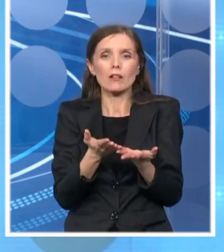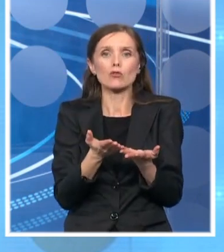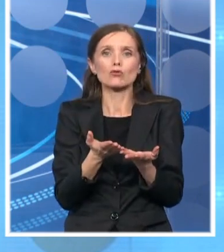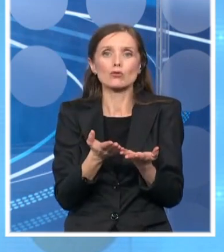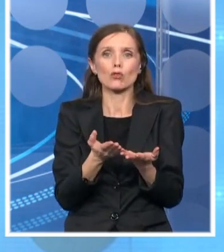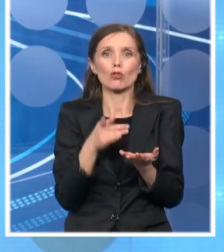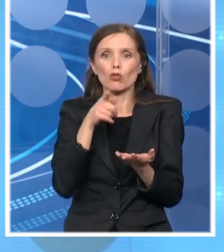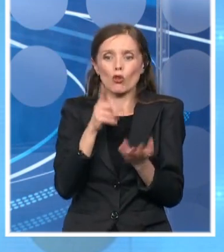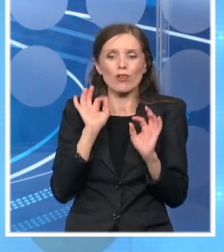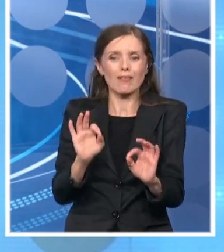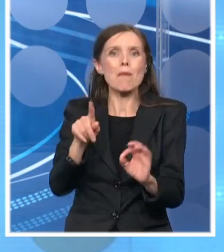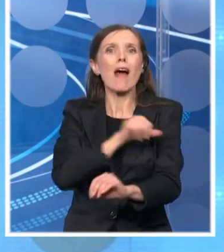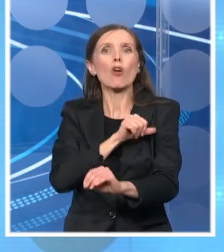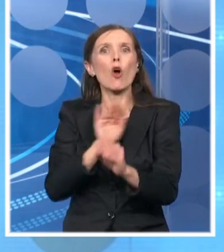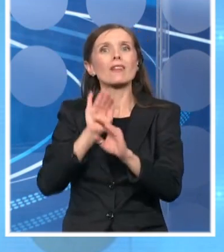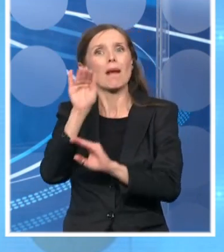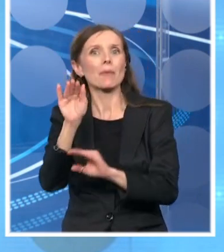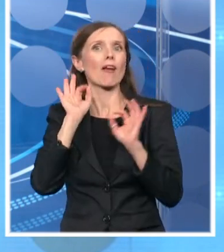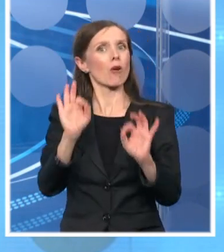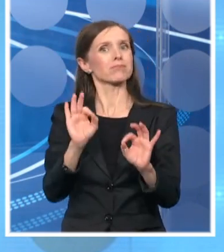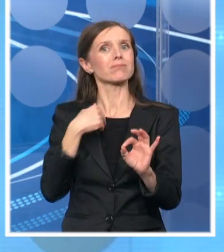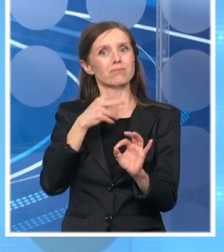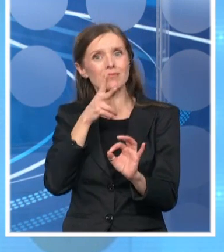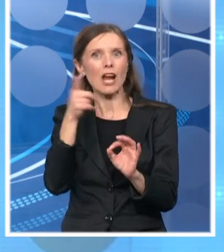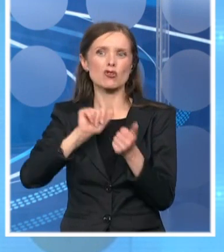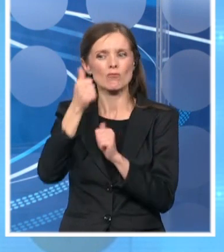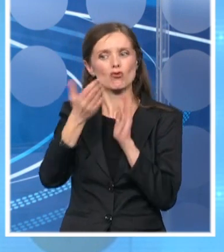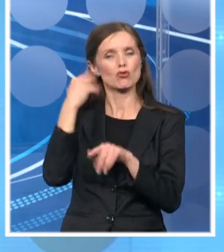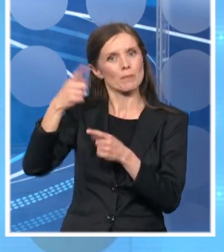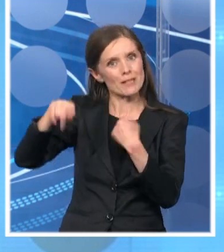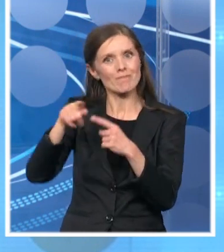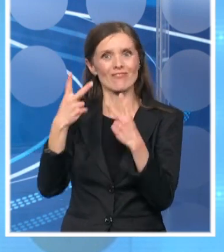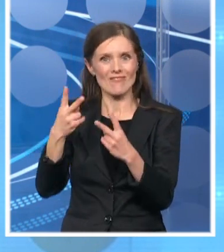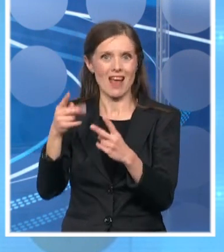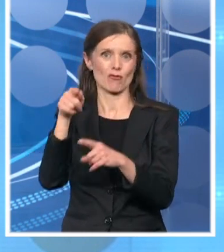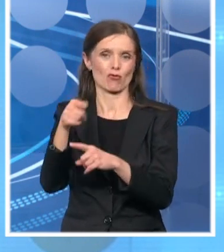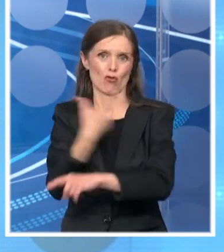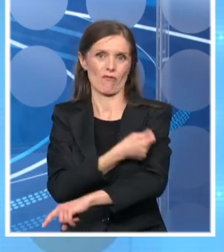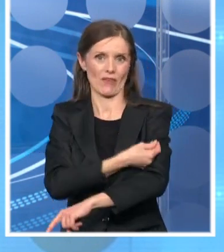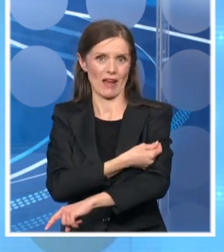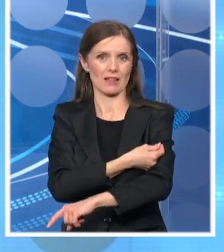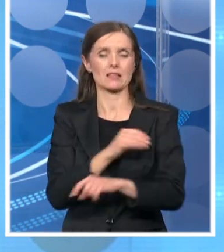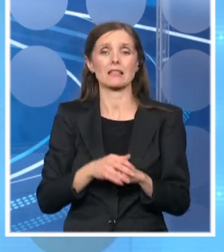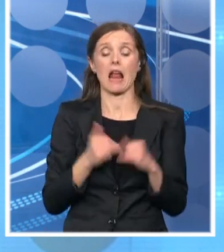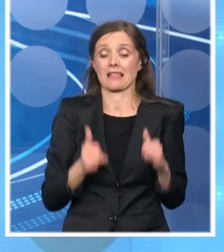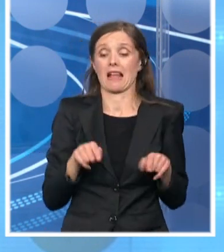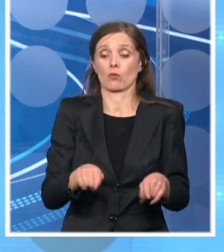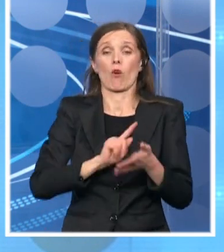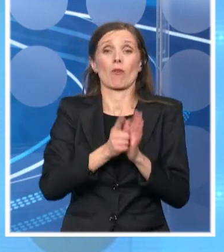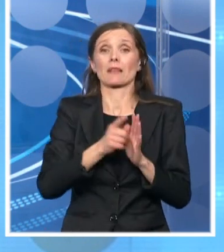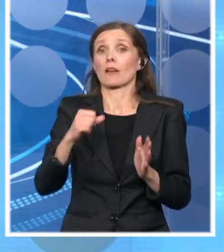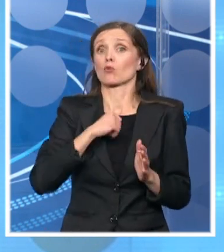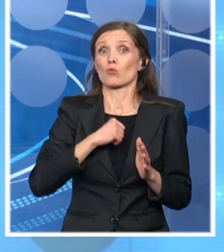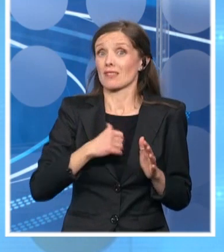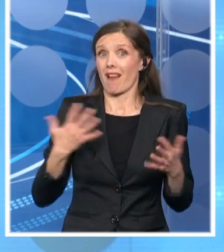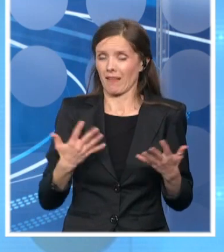prioritetne grupe na koje mi zaista i pre svega želimo da obratimo pažnju. Ono što je u ovom trenutku zanimljivo je da